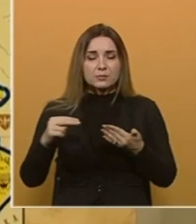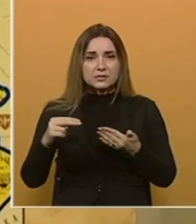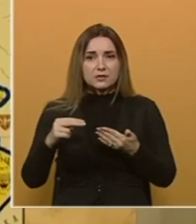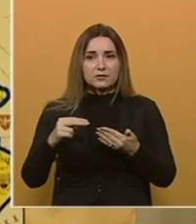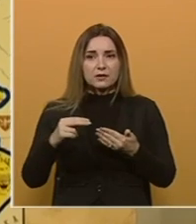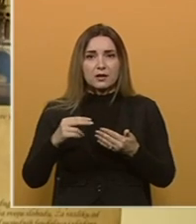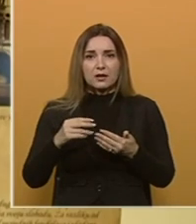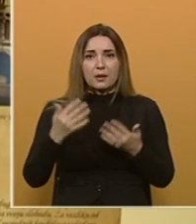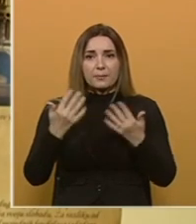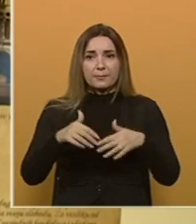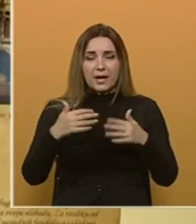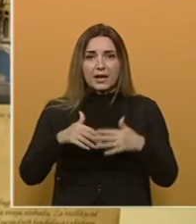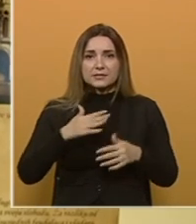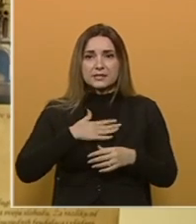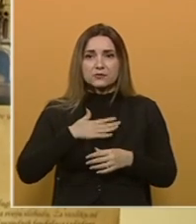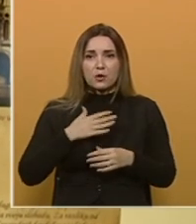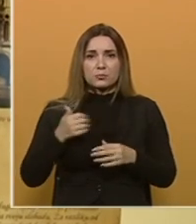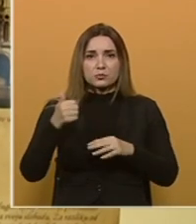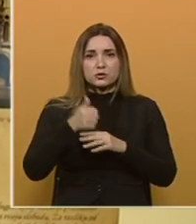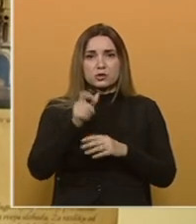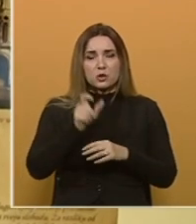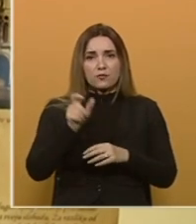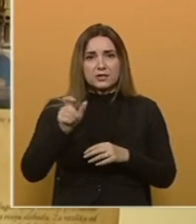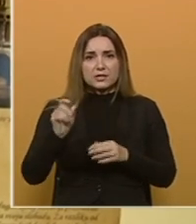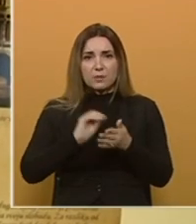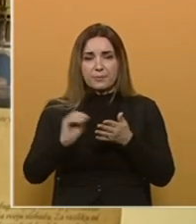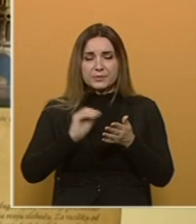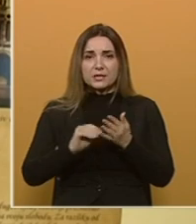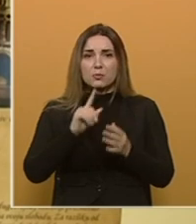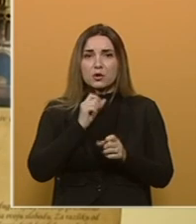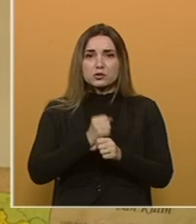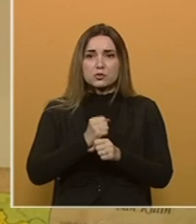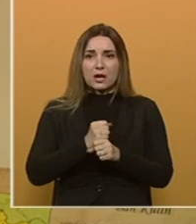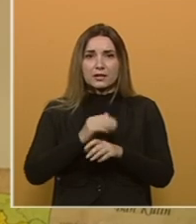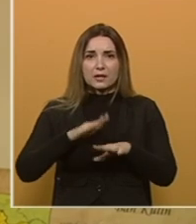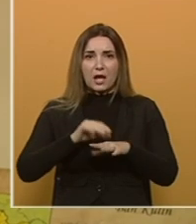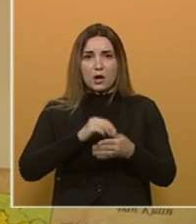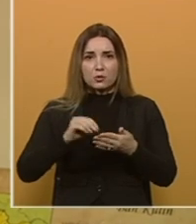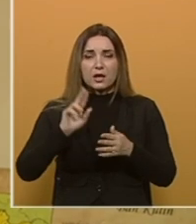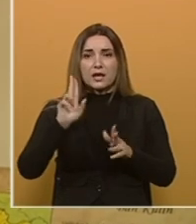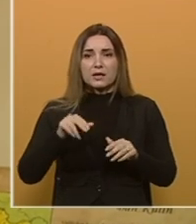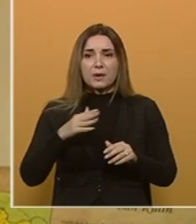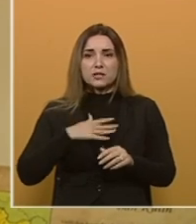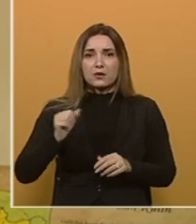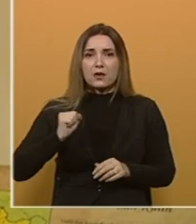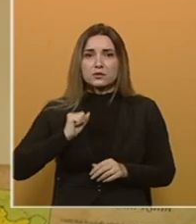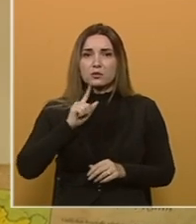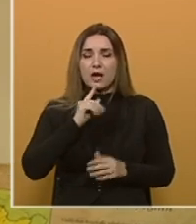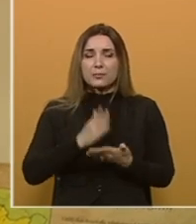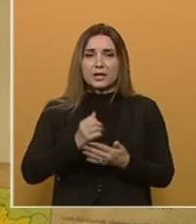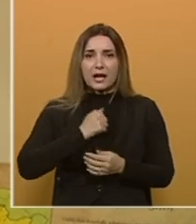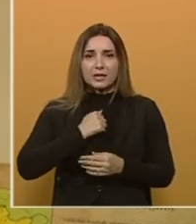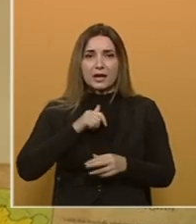aparat sa svojim činovnicima, odnosno s pisarima koji su djelovali na dvoru. Imala je svoja vojska koja je bila garant